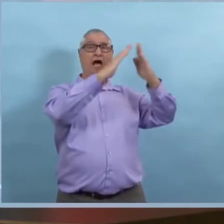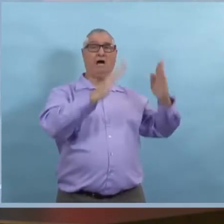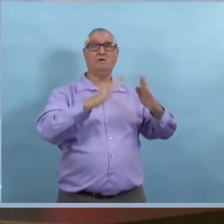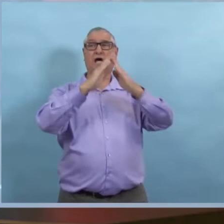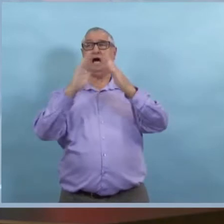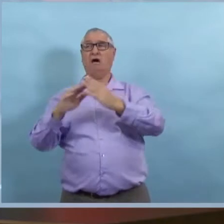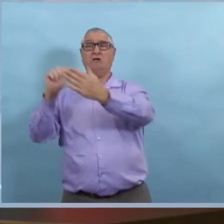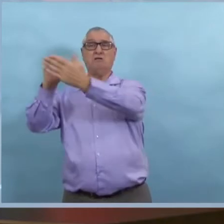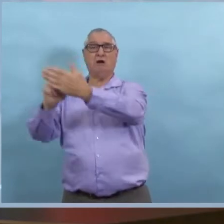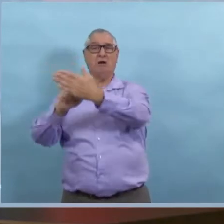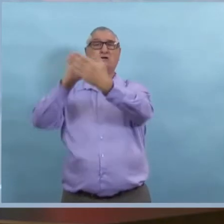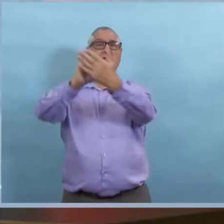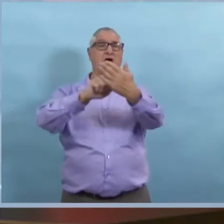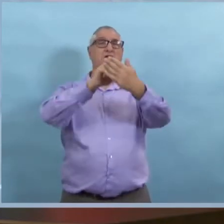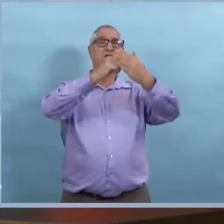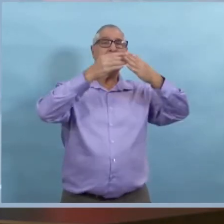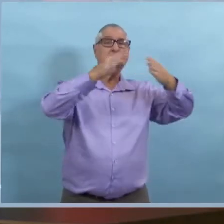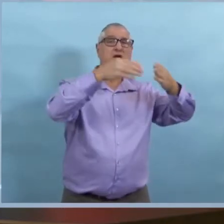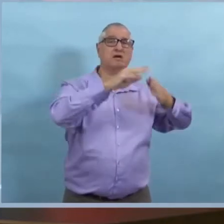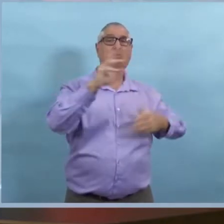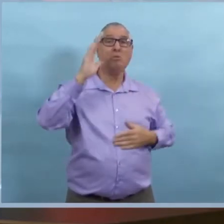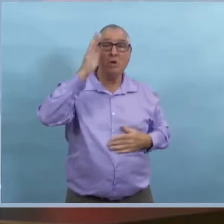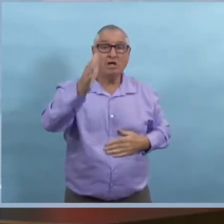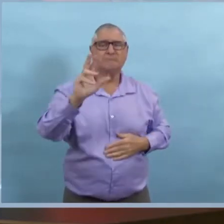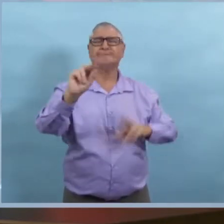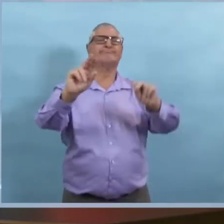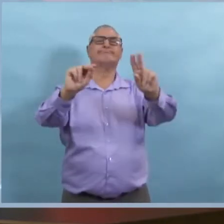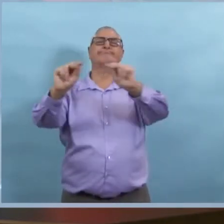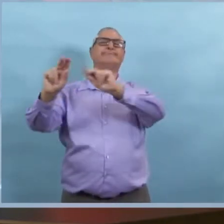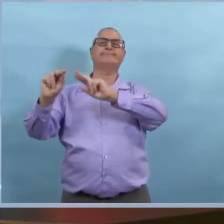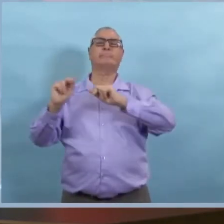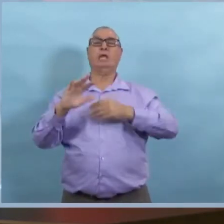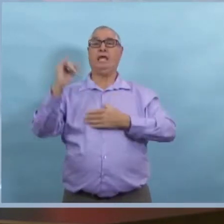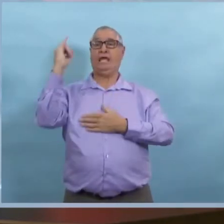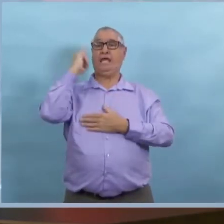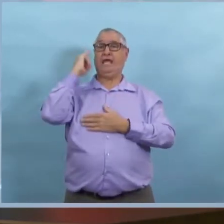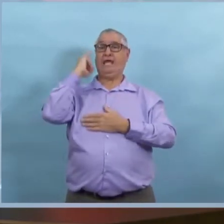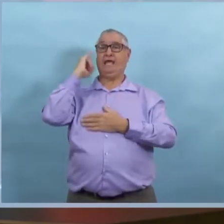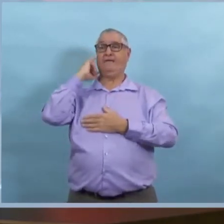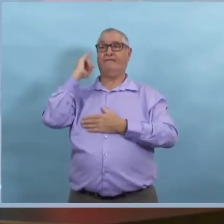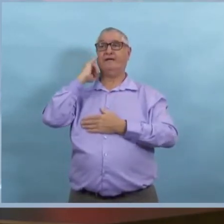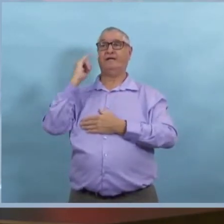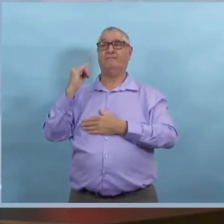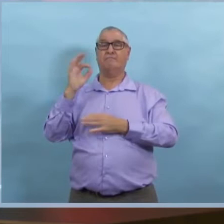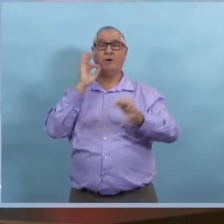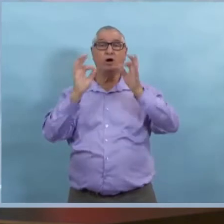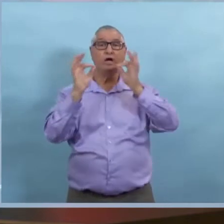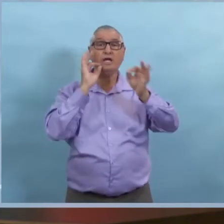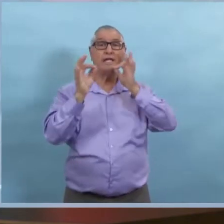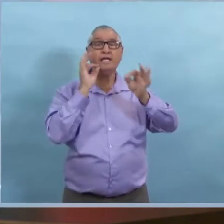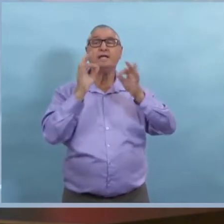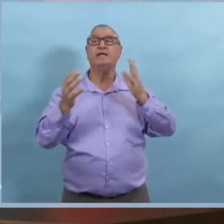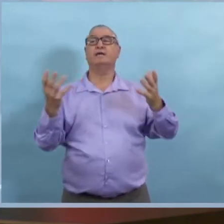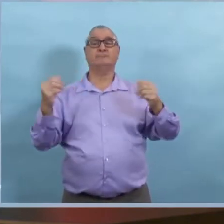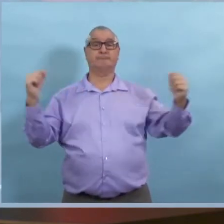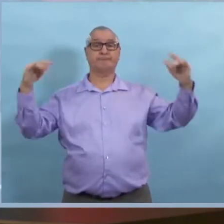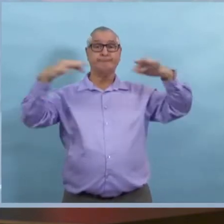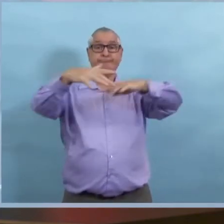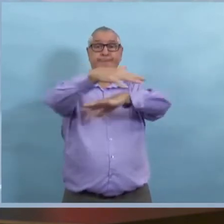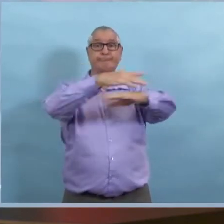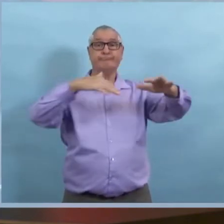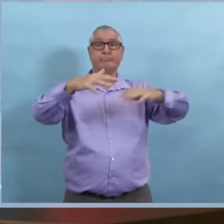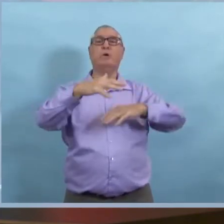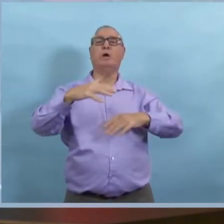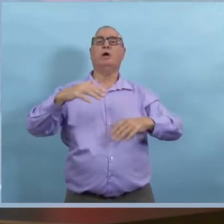assurer le respect. On ne pas commencer à frapper à la porte des gens simplement pour évaluer ce qui se passe chez eux. Mais pour les grandes